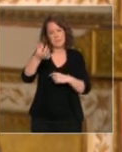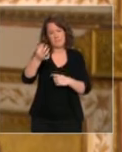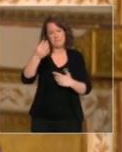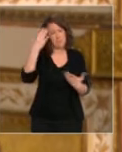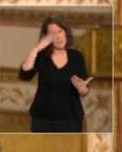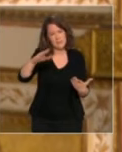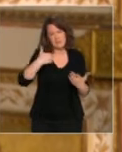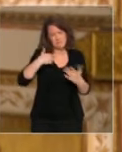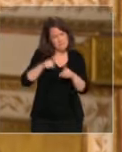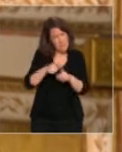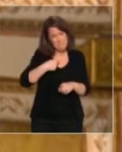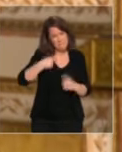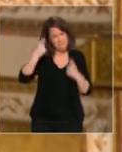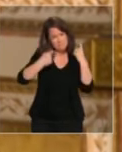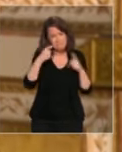légitimes.